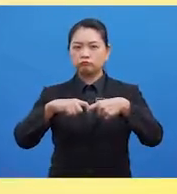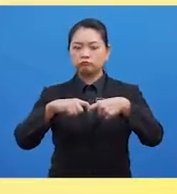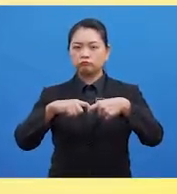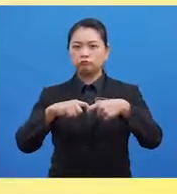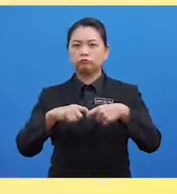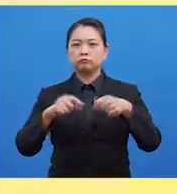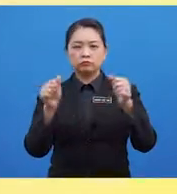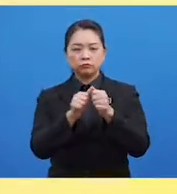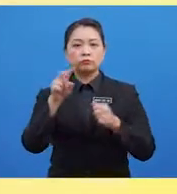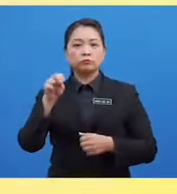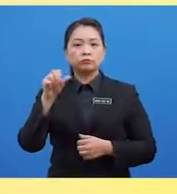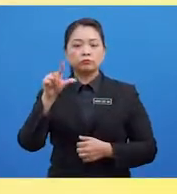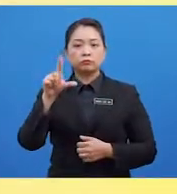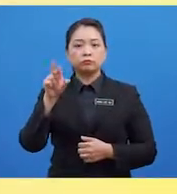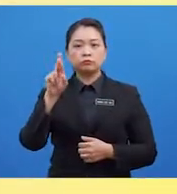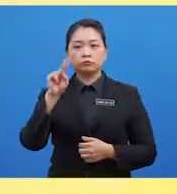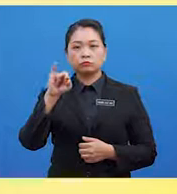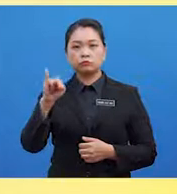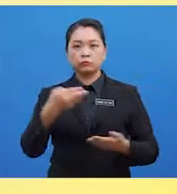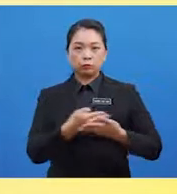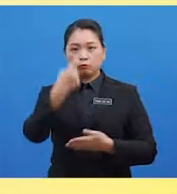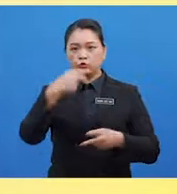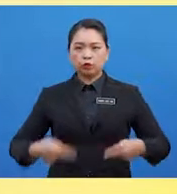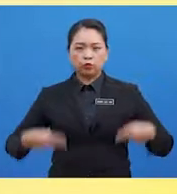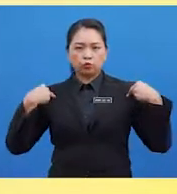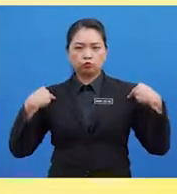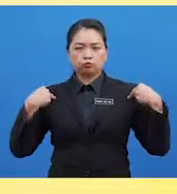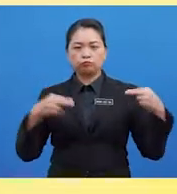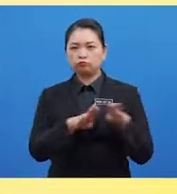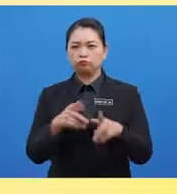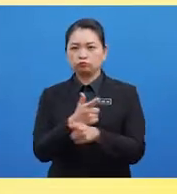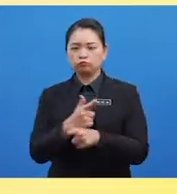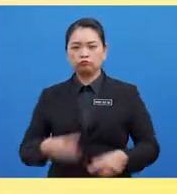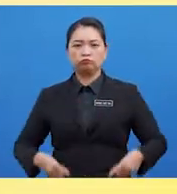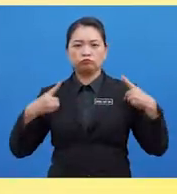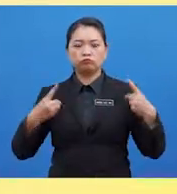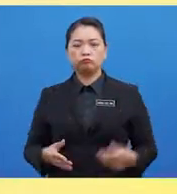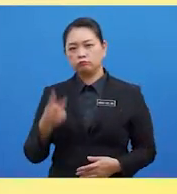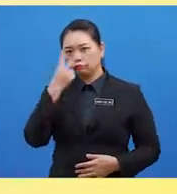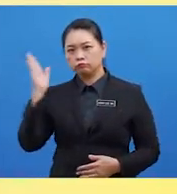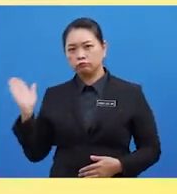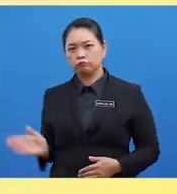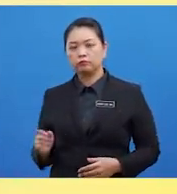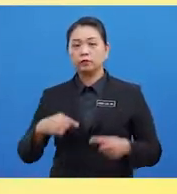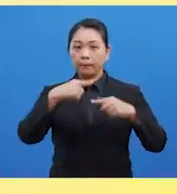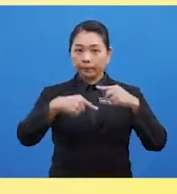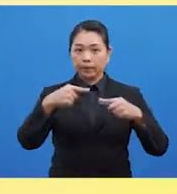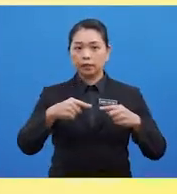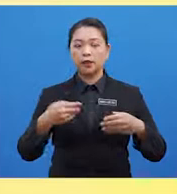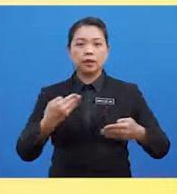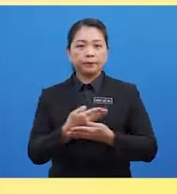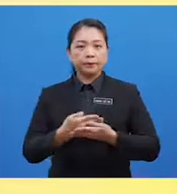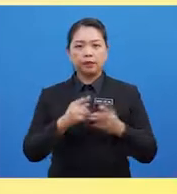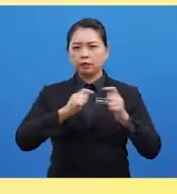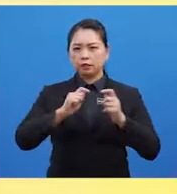Bayi Untuk Hidup Dan Sebagai Pelindungan Diri Reflex Posture Apabila Bayi Bertindak